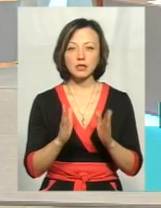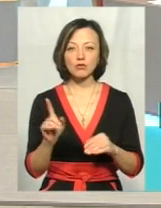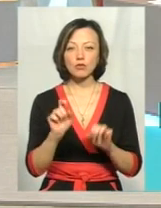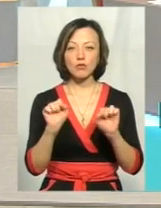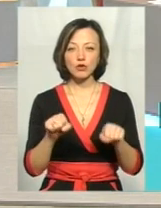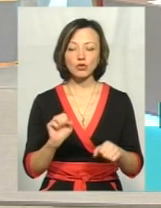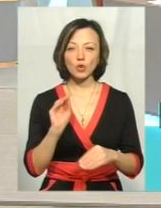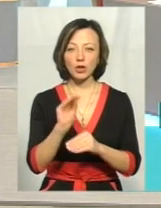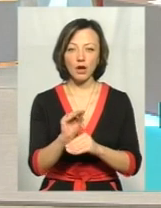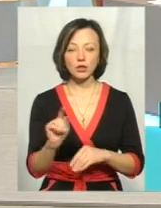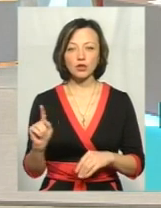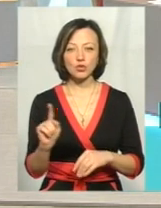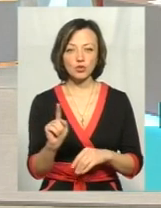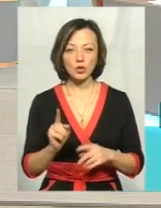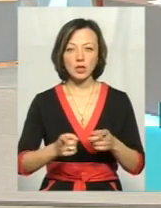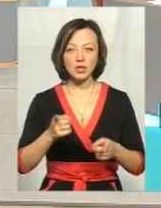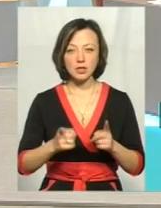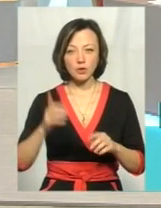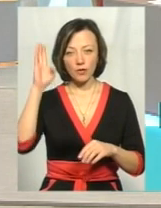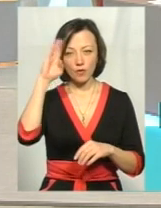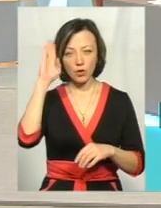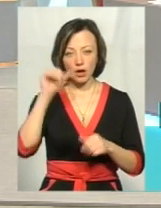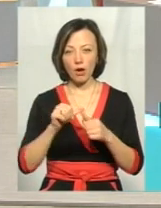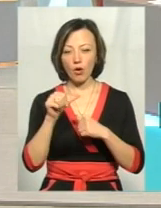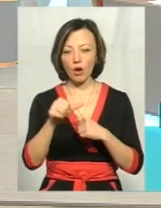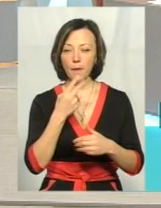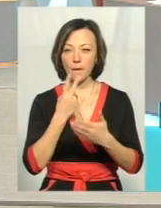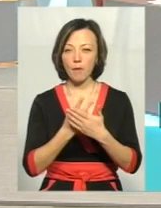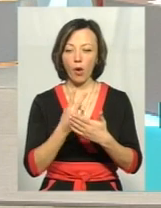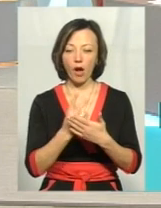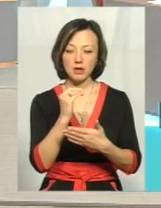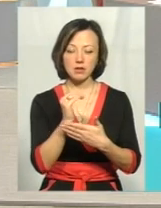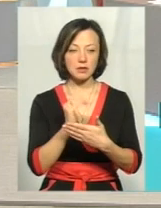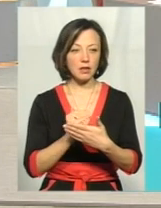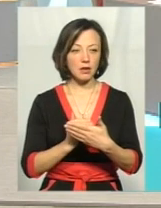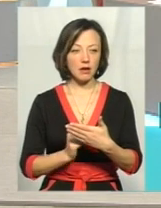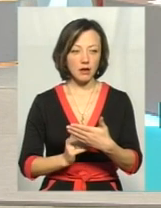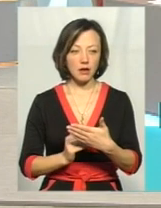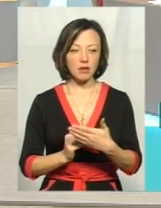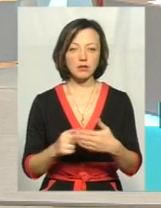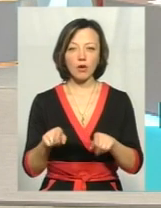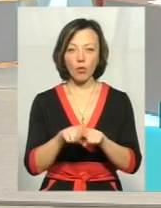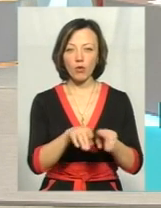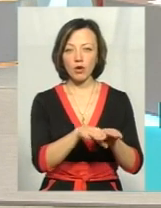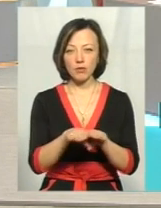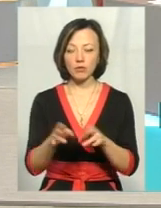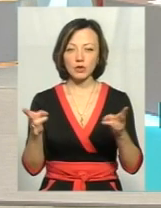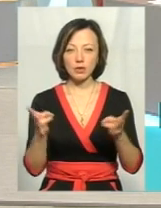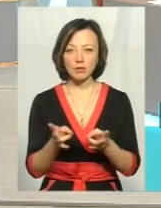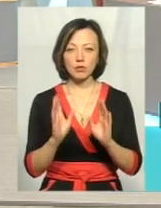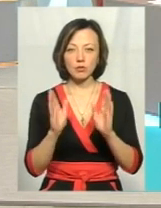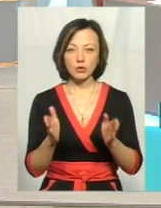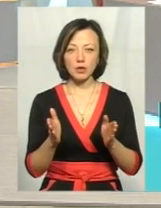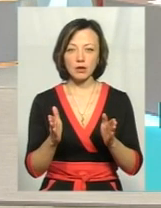що можу додати, що дійсно вода по окремих показниках, вона досягає такого рівня, що їй потрібно буде